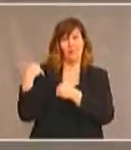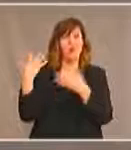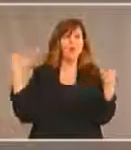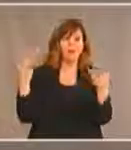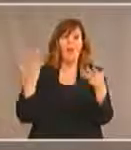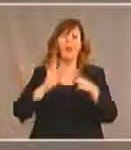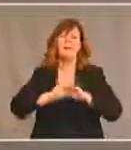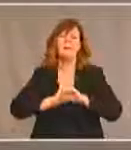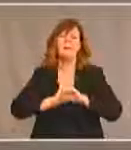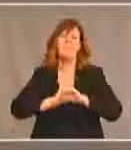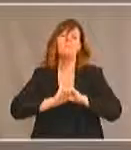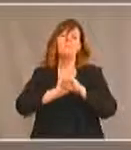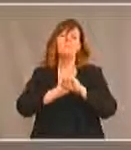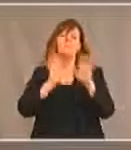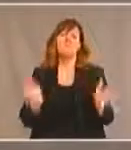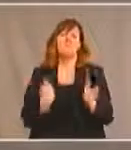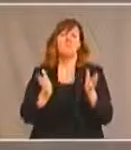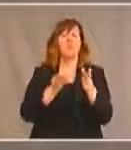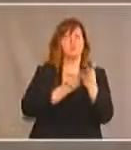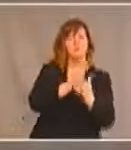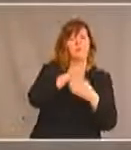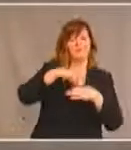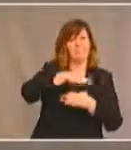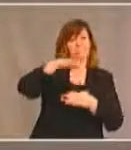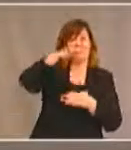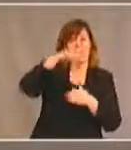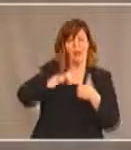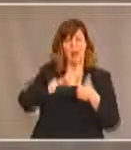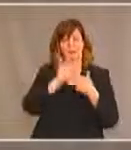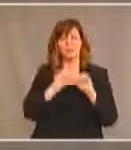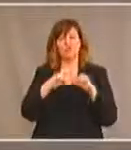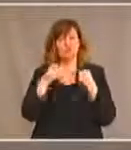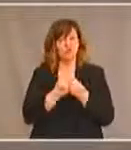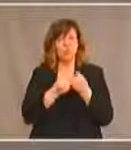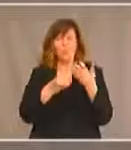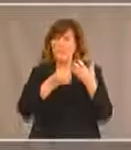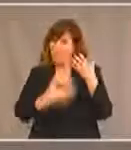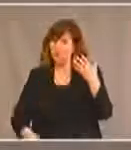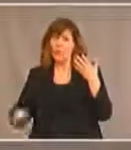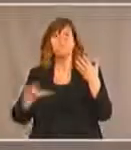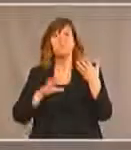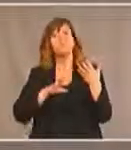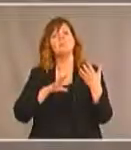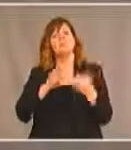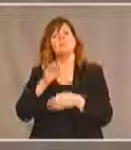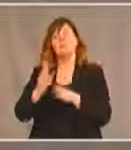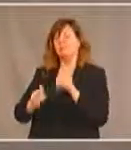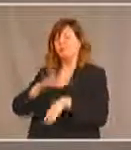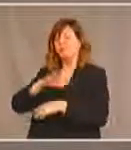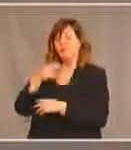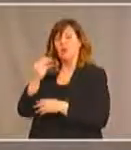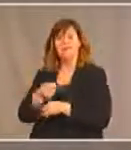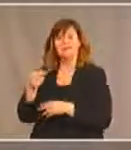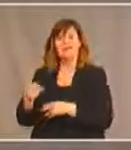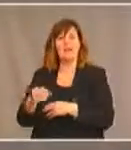les droits spirituels, sociaux et autres des personnes ayant des handicaps.